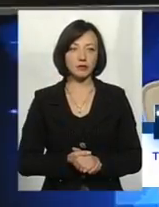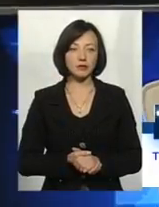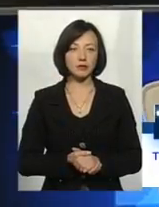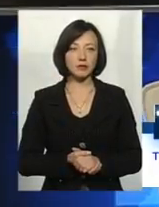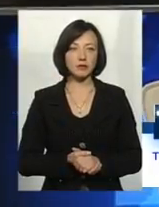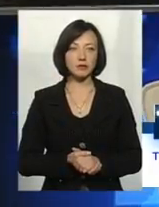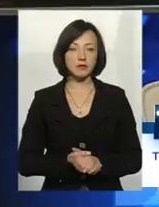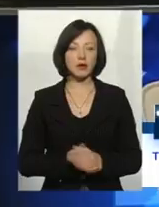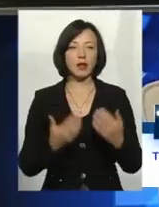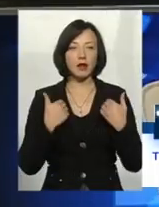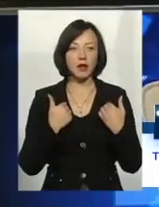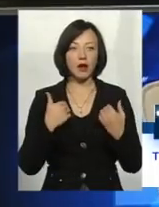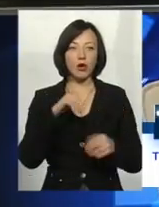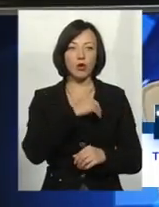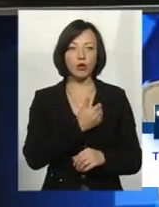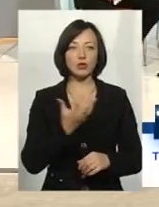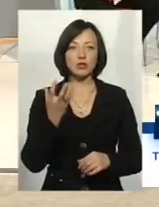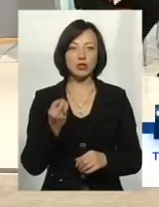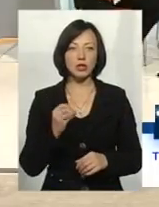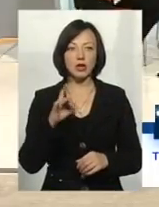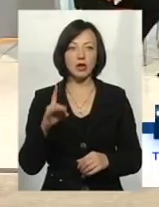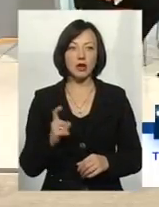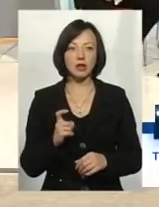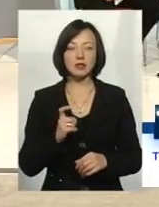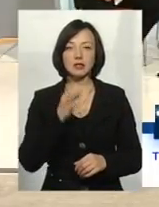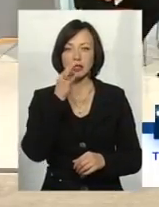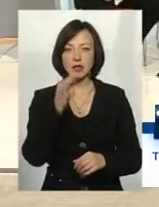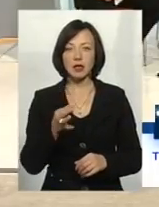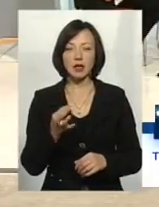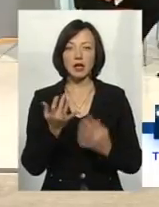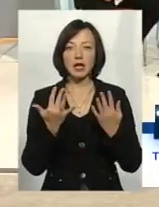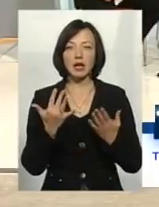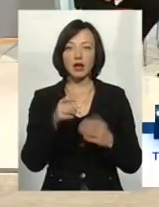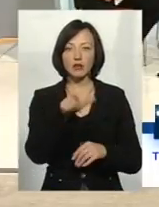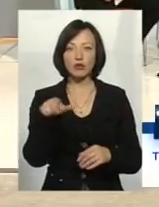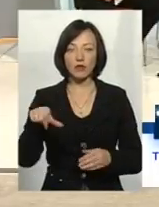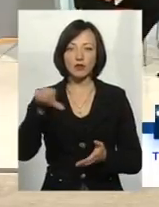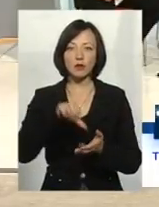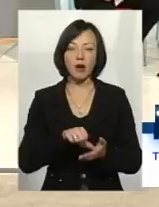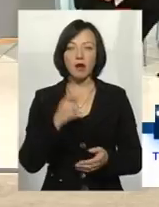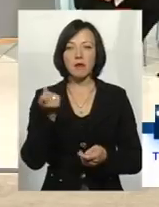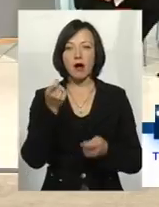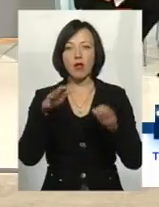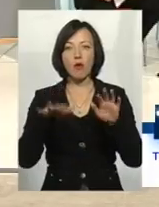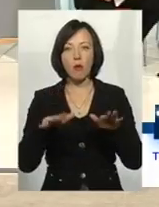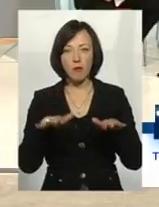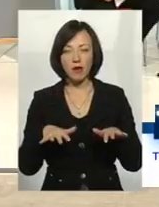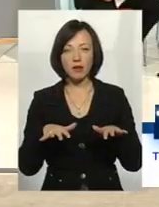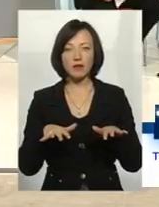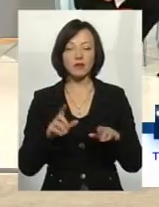Ось, я хочу ще раз сказати, що от виступало кілька чоловік і розказували, що мало опадів,